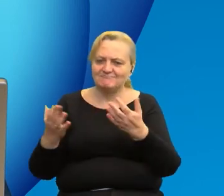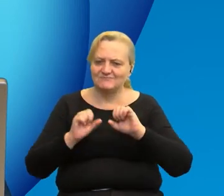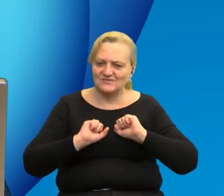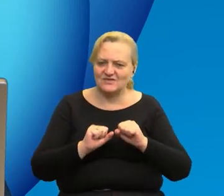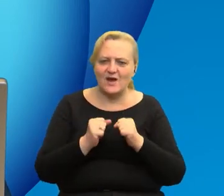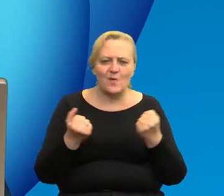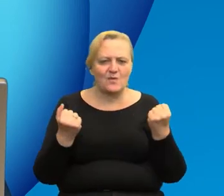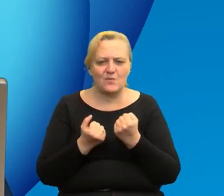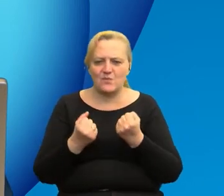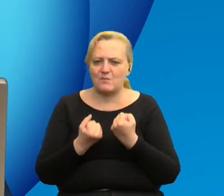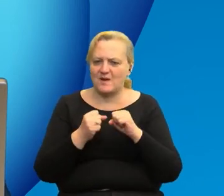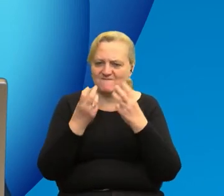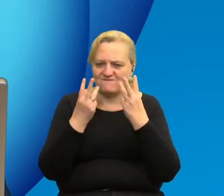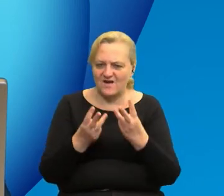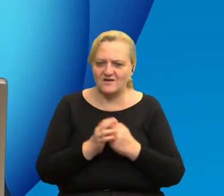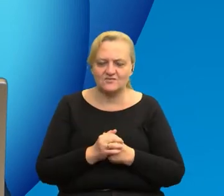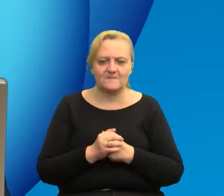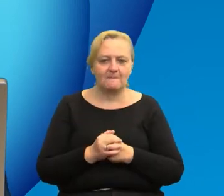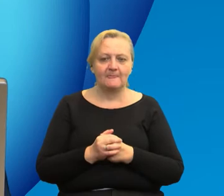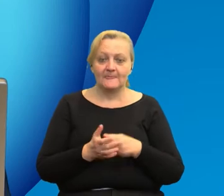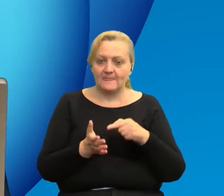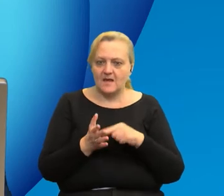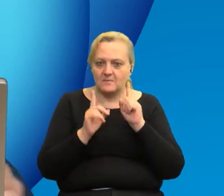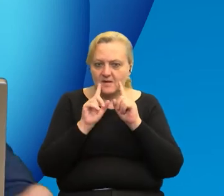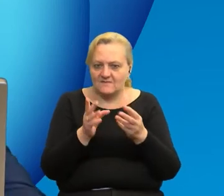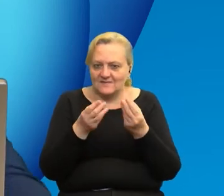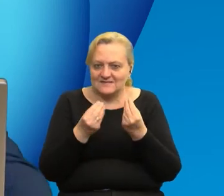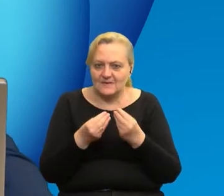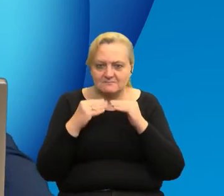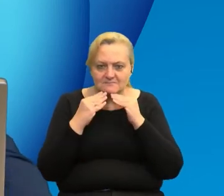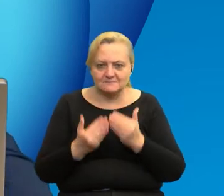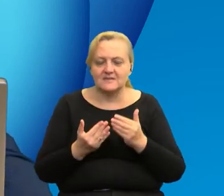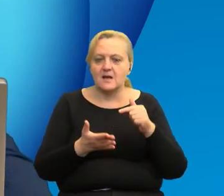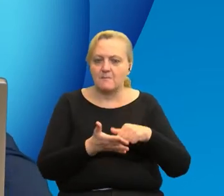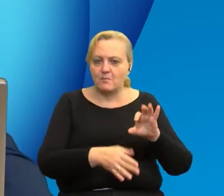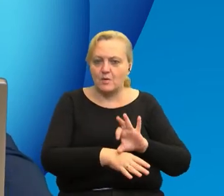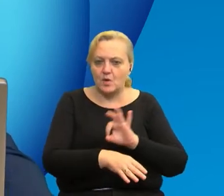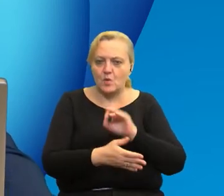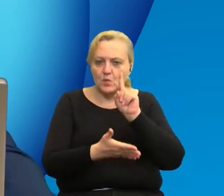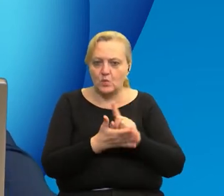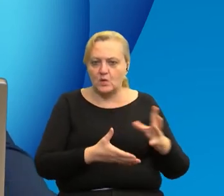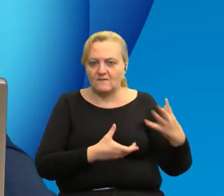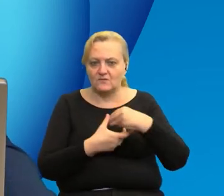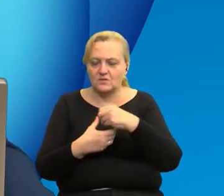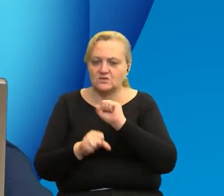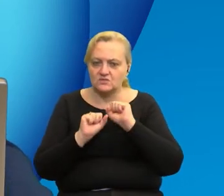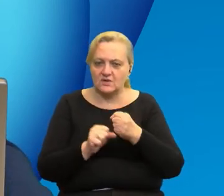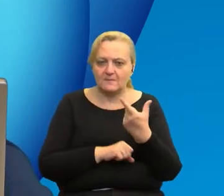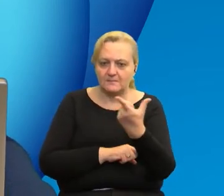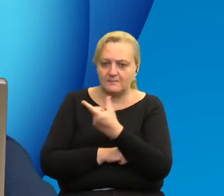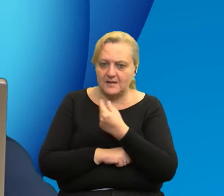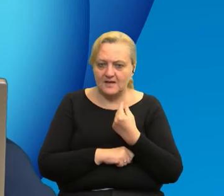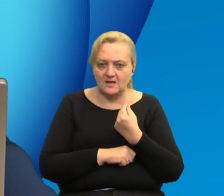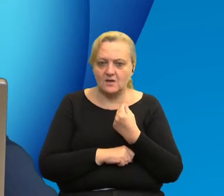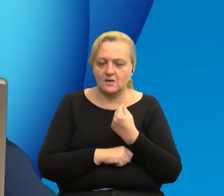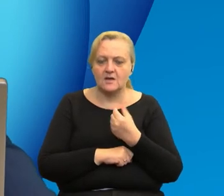jest bardzo, bardzo, bardzo ważna. I to jest też niesamowite, że właśnie dzięki projektowi udało się włączyć do działań partnerów